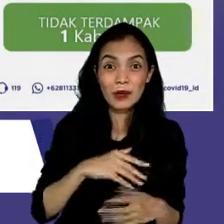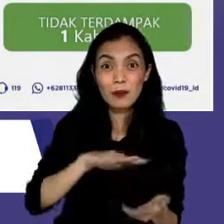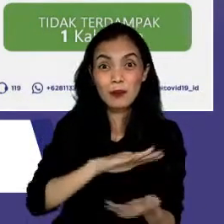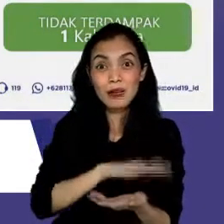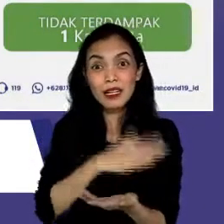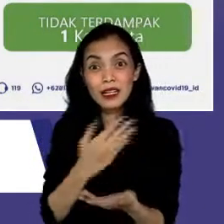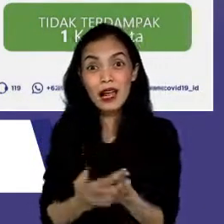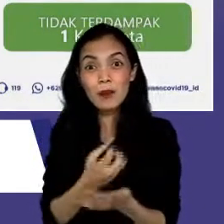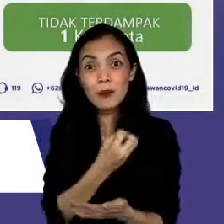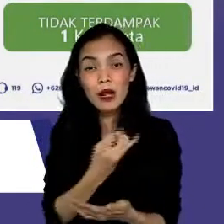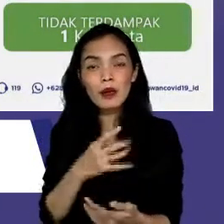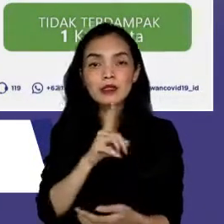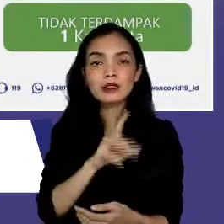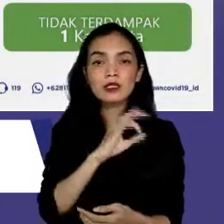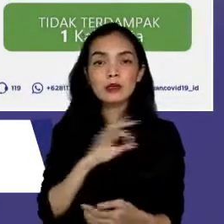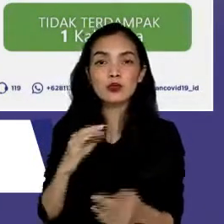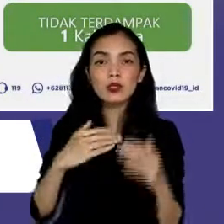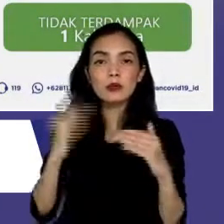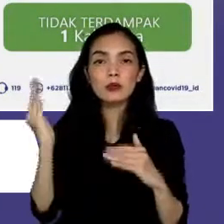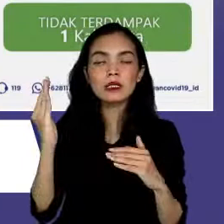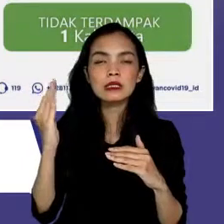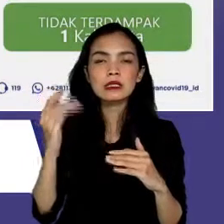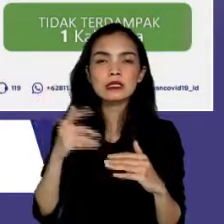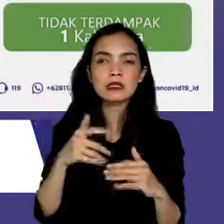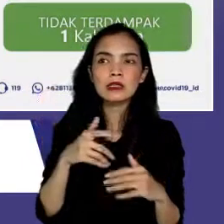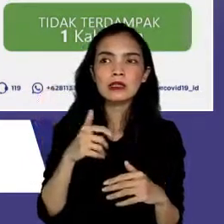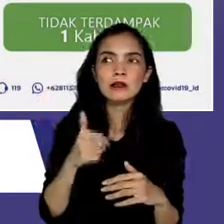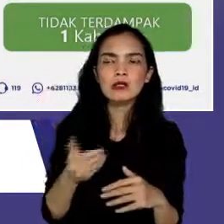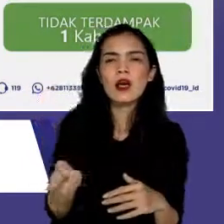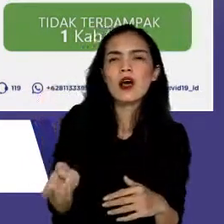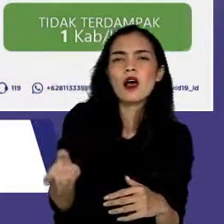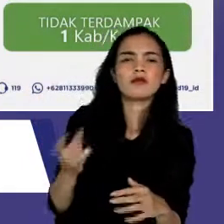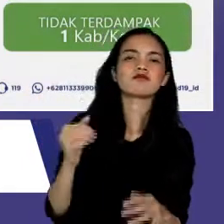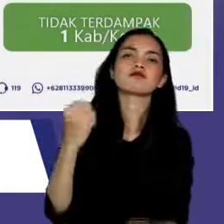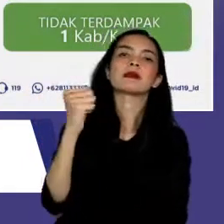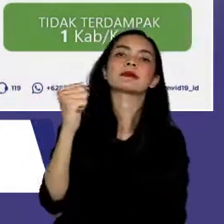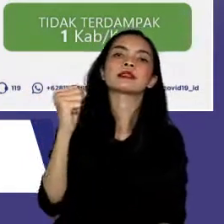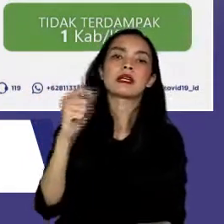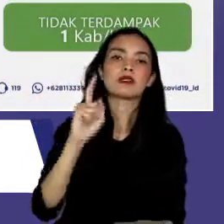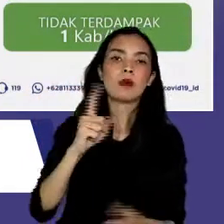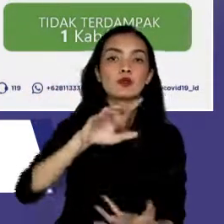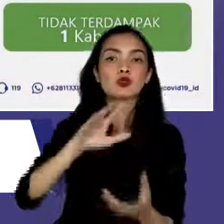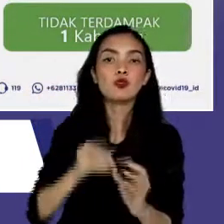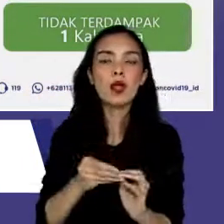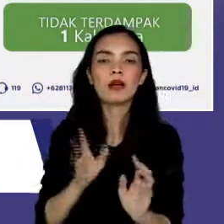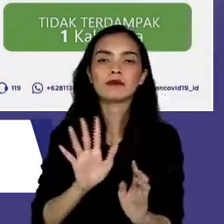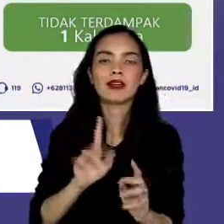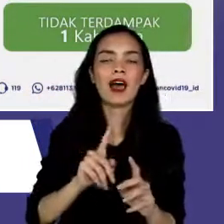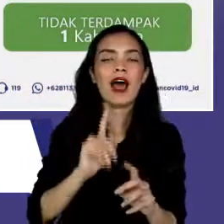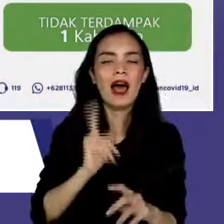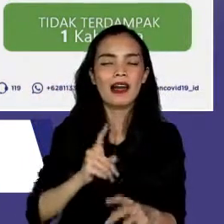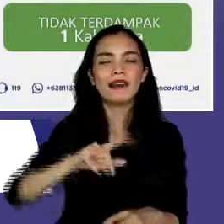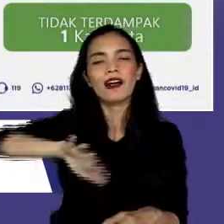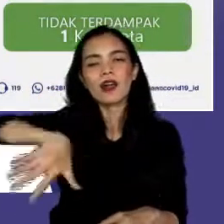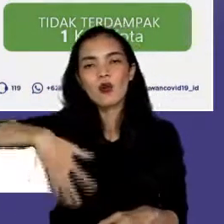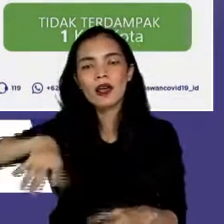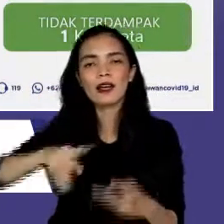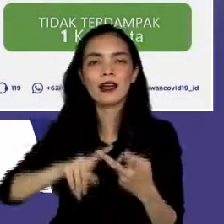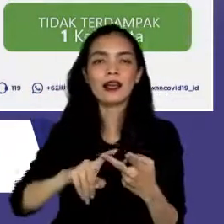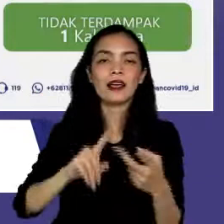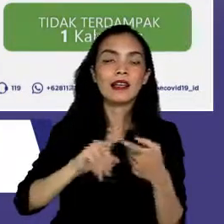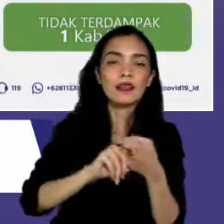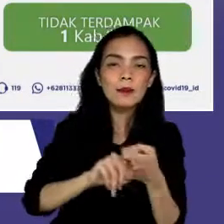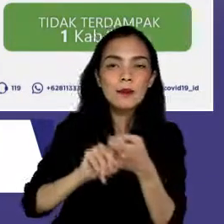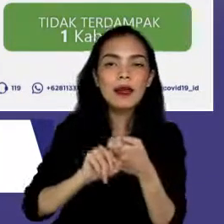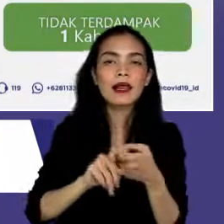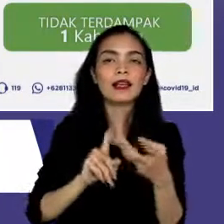Ini tidak bisa ditoleransi lagi karena ini bukan sekedar angka. Di dalamnya ada keluarga, kerabat,